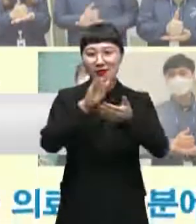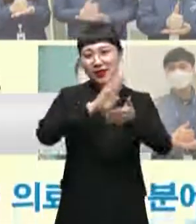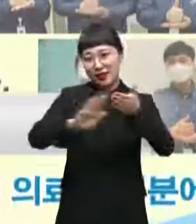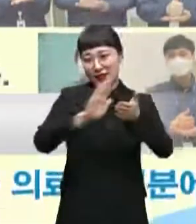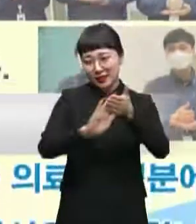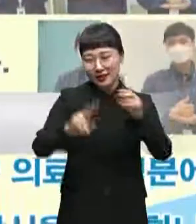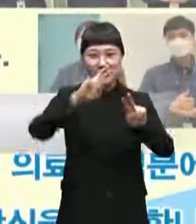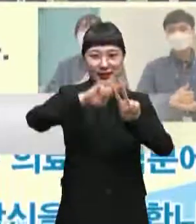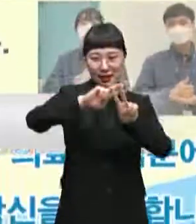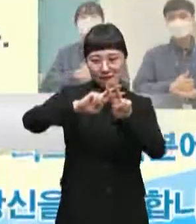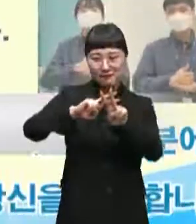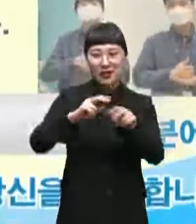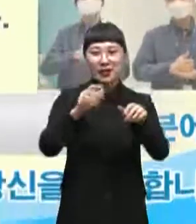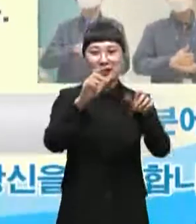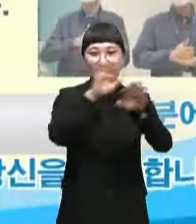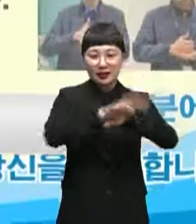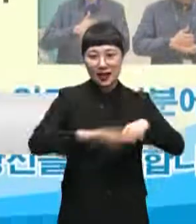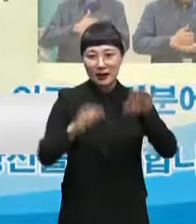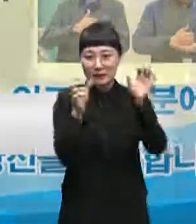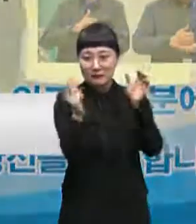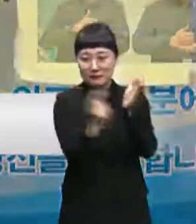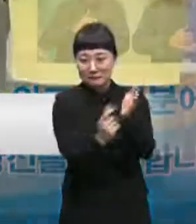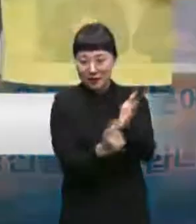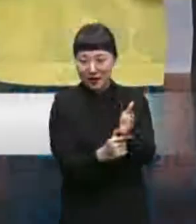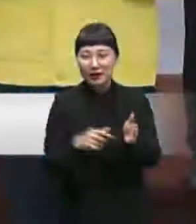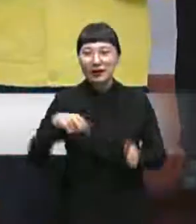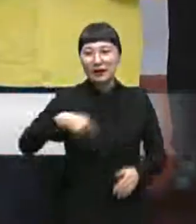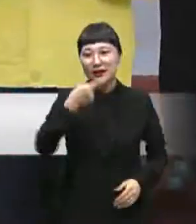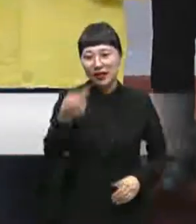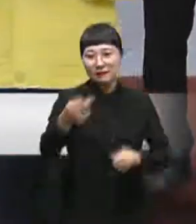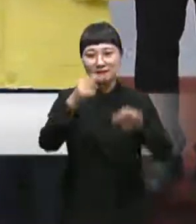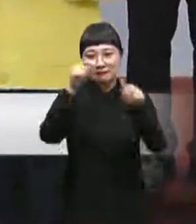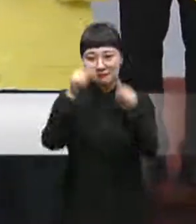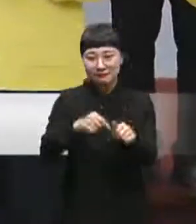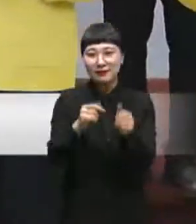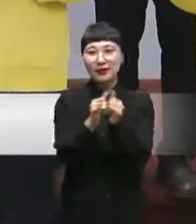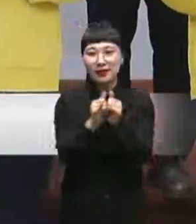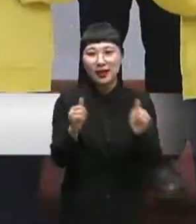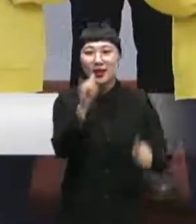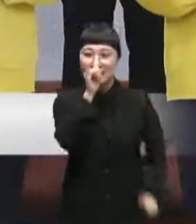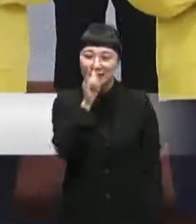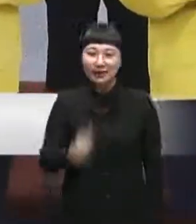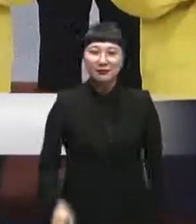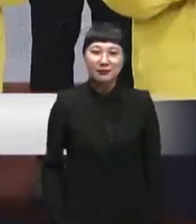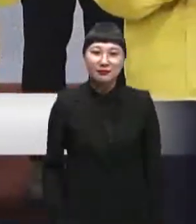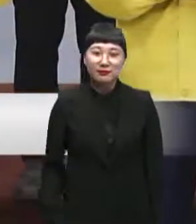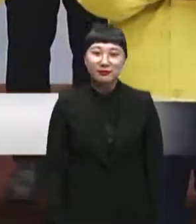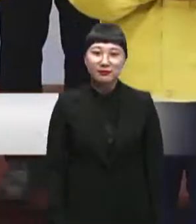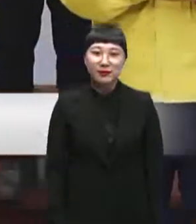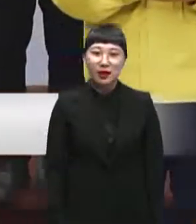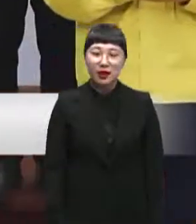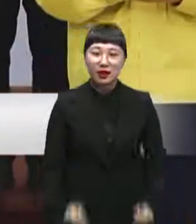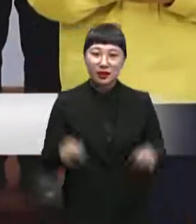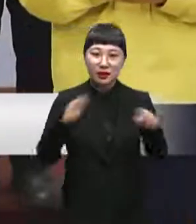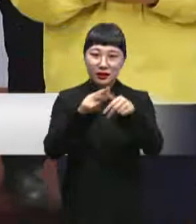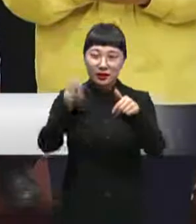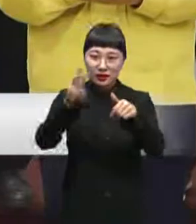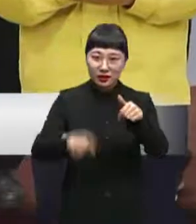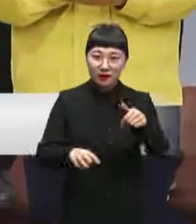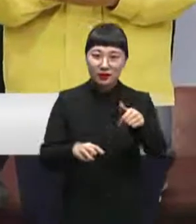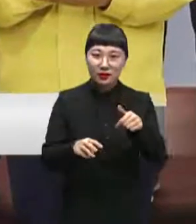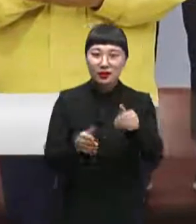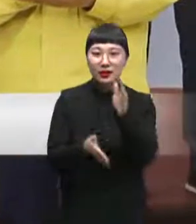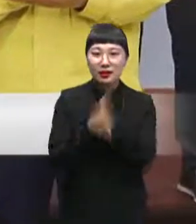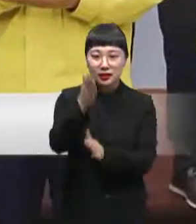해시태그를 붙인 뒤 다음 참여자를 지목하는 방식입니다. 인천교통공사는 대구도시철도공사로부터 지목을